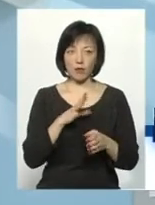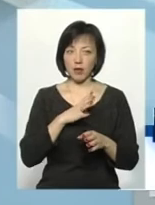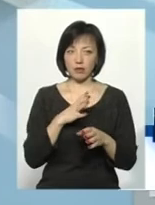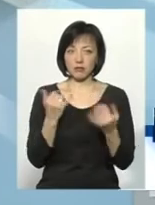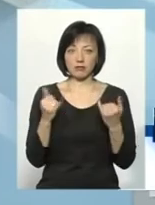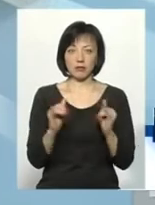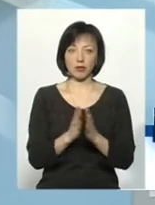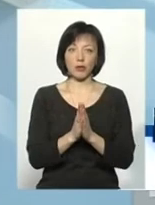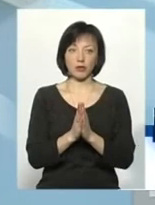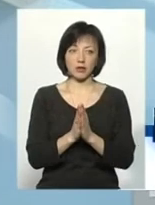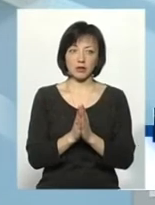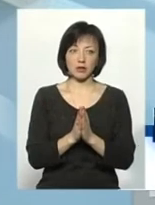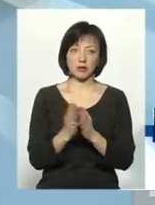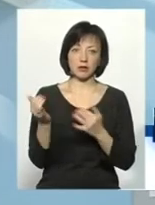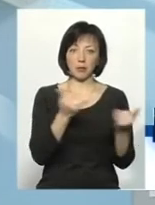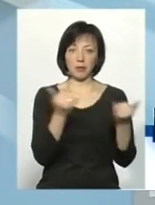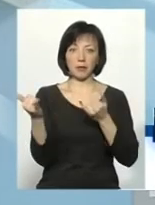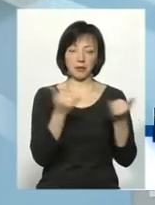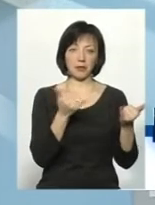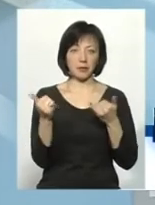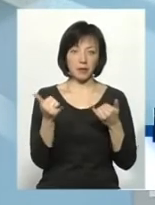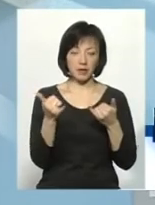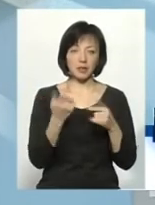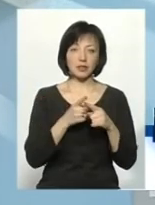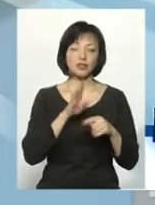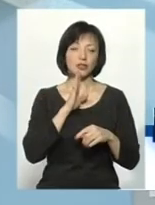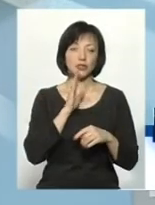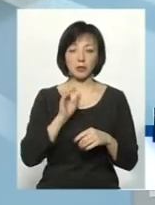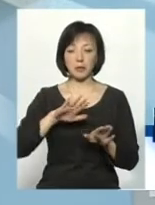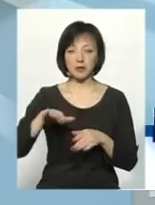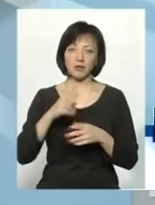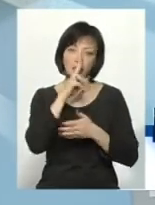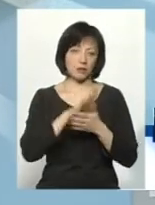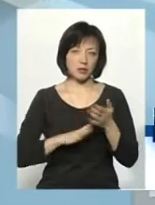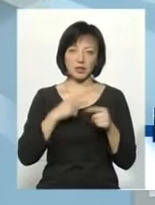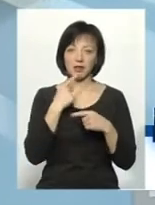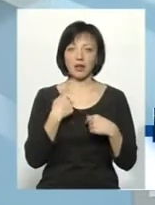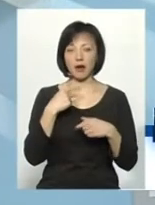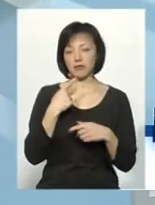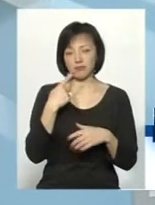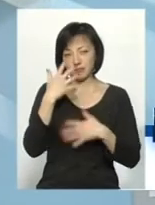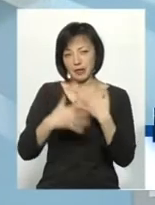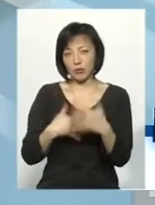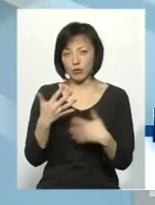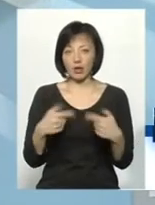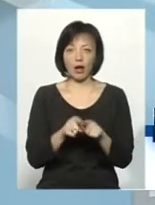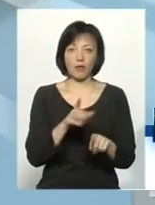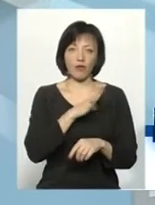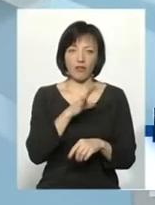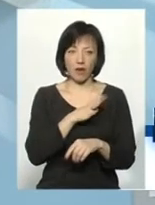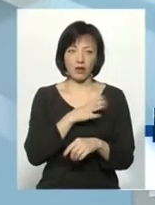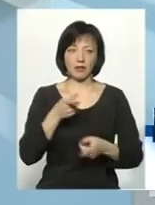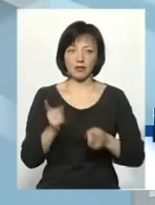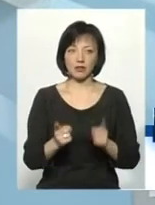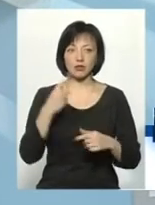здивована і попросила, взяла трубку, поговорила з цією жінкою, і після цього жінка вибачилася, сказала, я переплутала. Таке буває, я